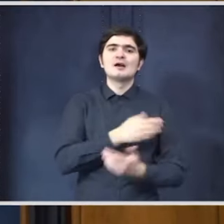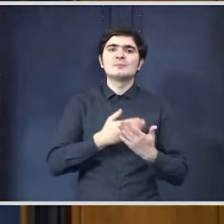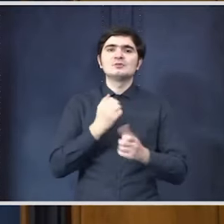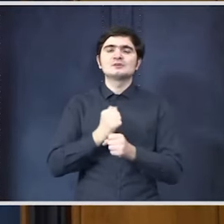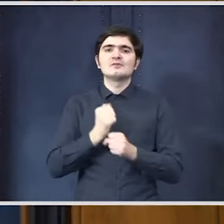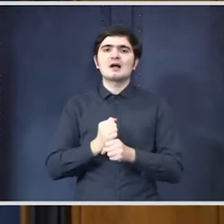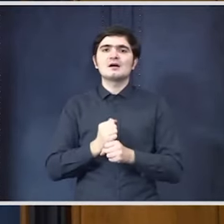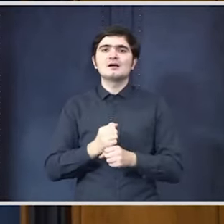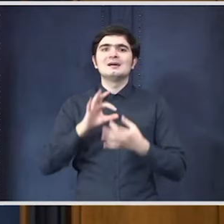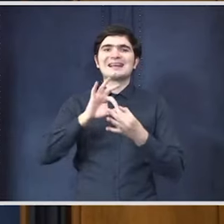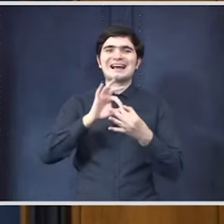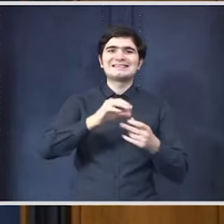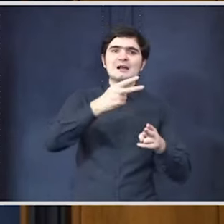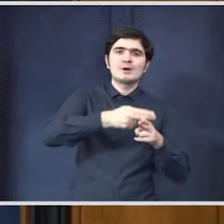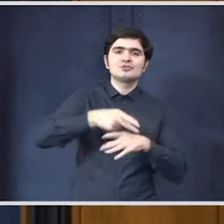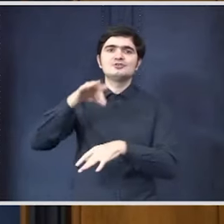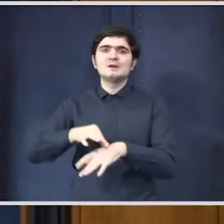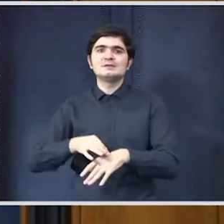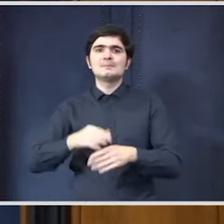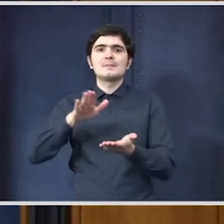dintre pacient și medic.